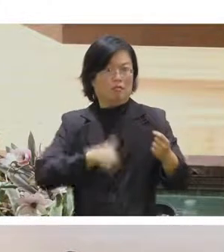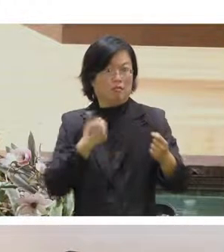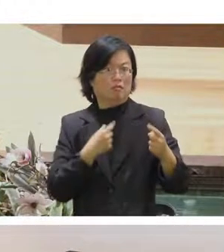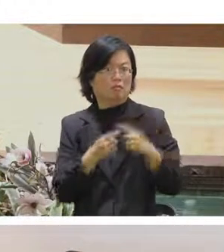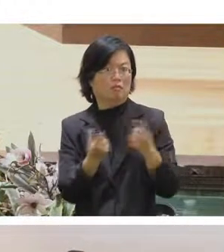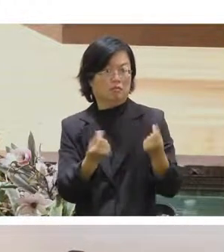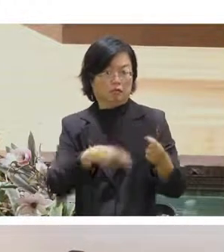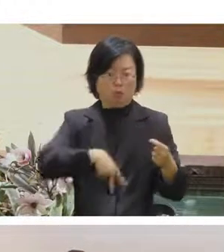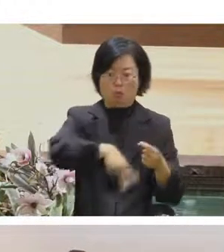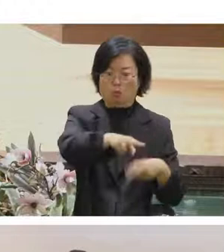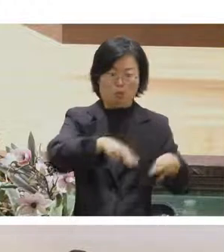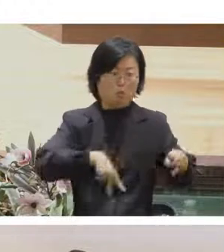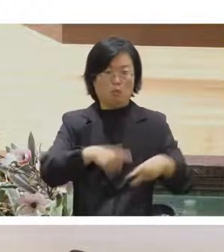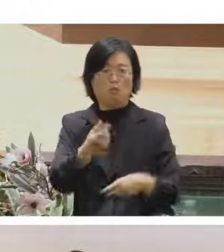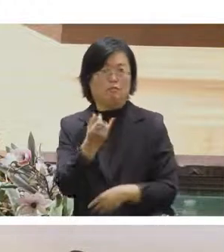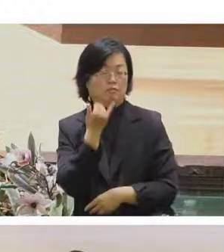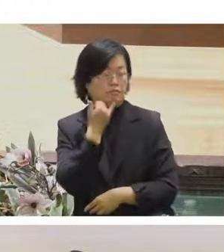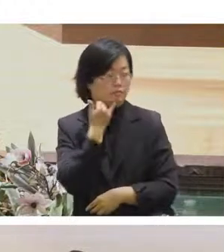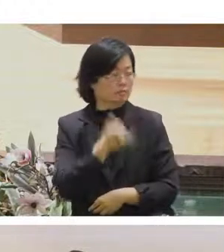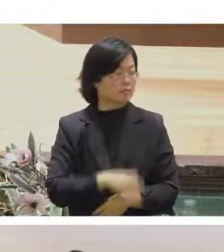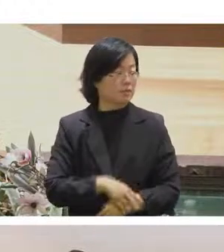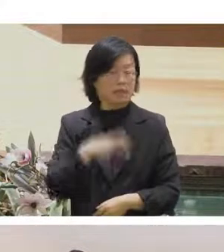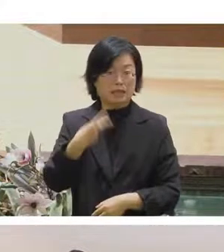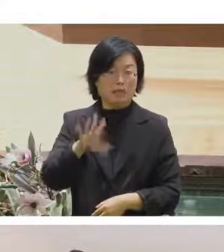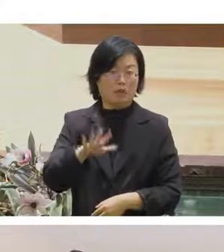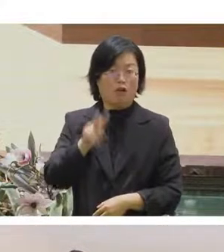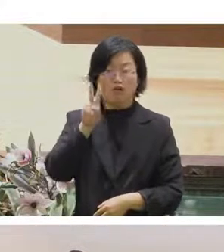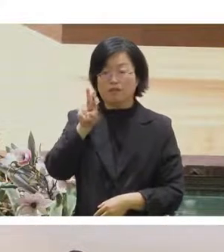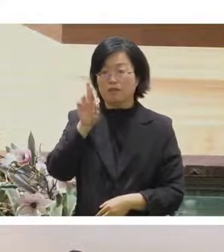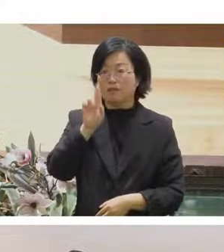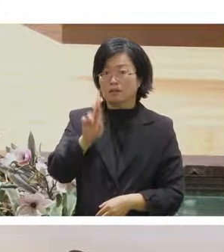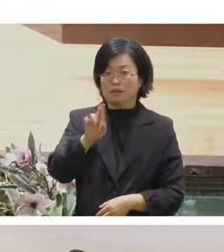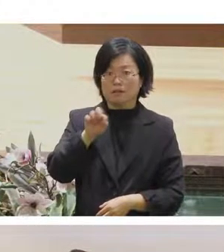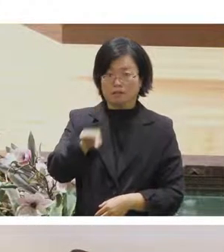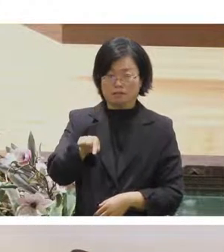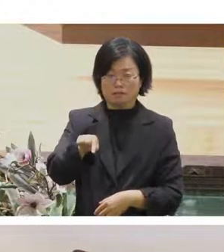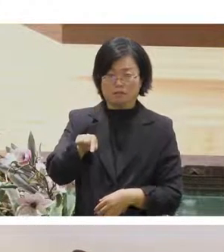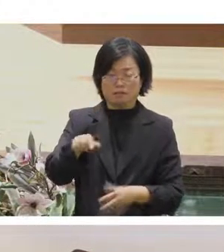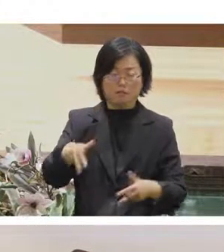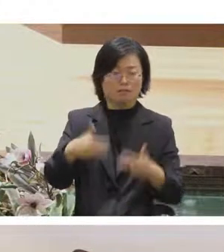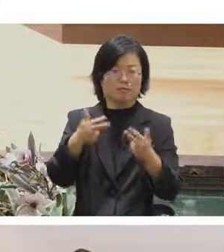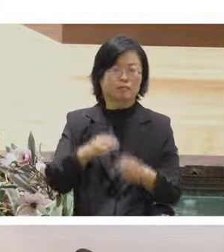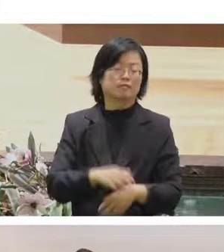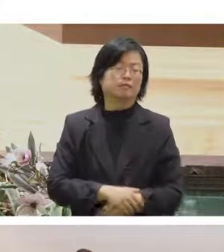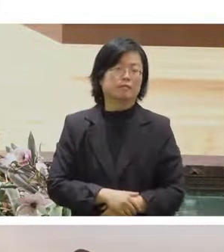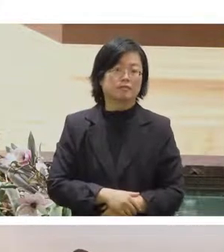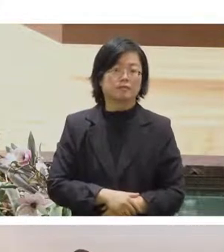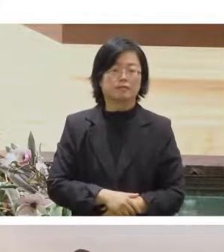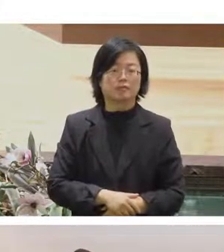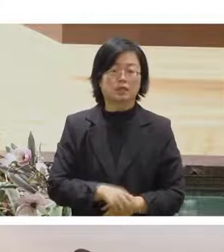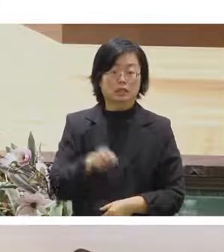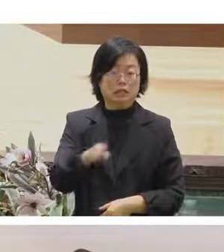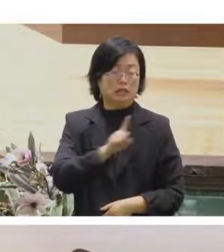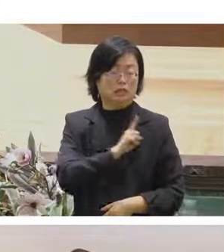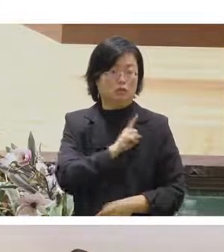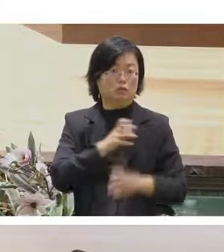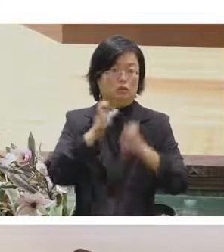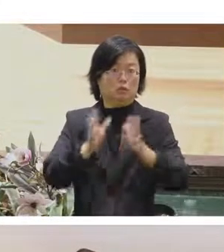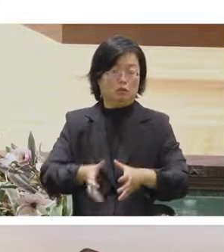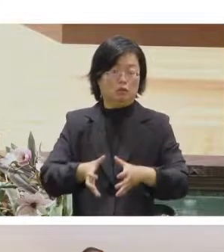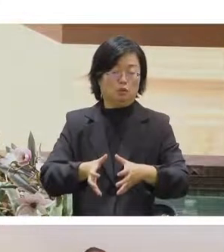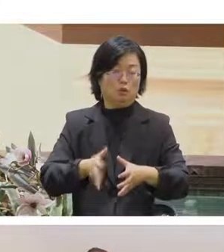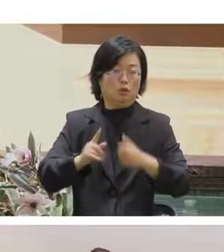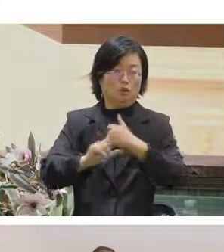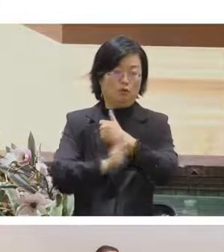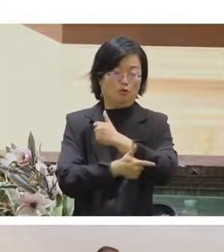另外一個是VR Chat就是透過VR的方式我最近還蠻喜歡去VR上面逛那個VR他們自己設一個法庭